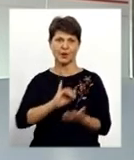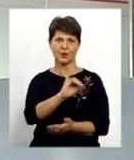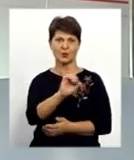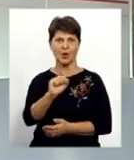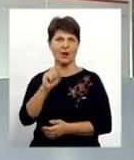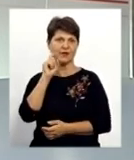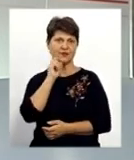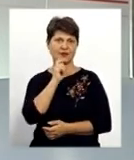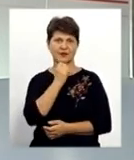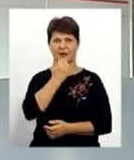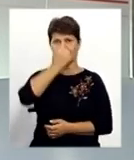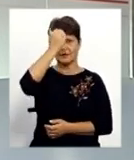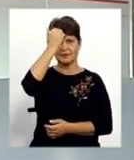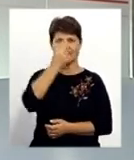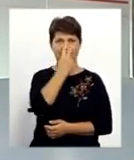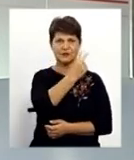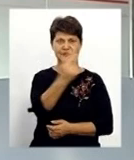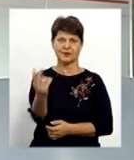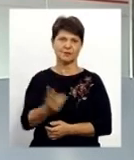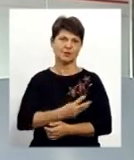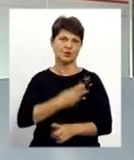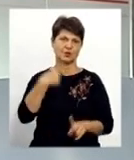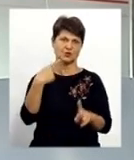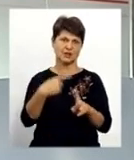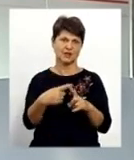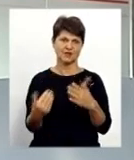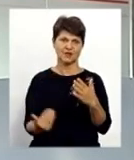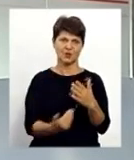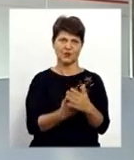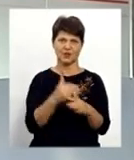«Вінниця». Я ж дякую, що дивились і бажаю лише позитивних новин.